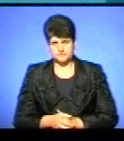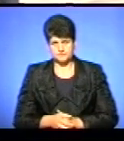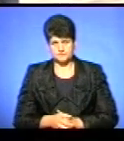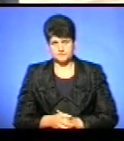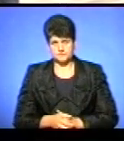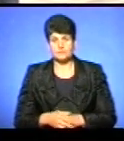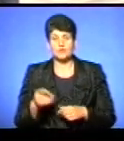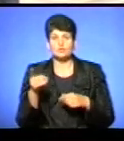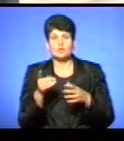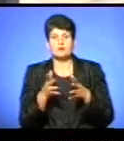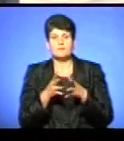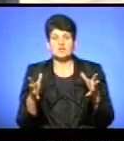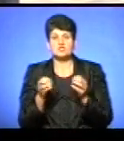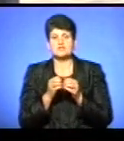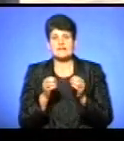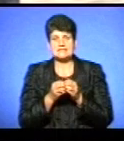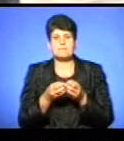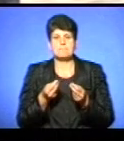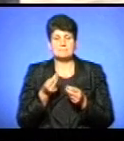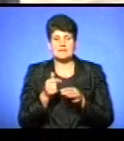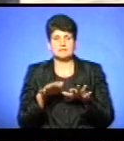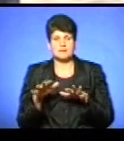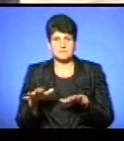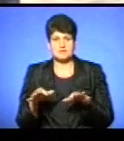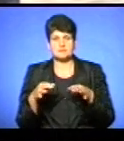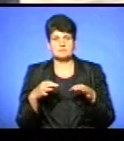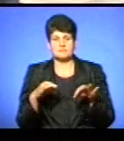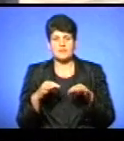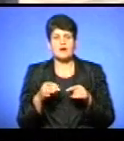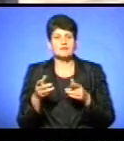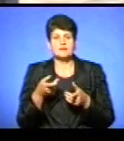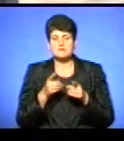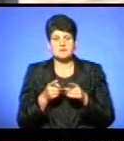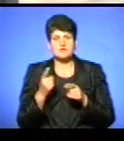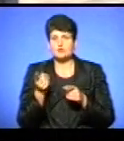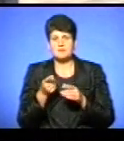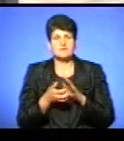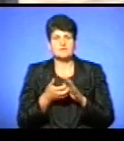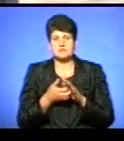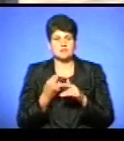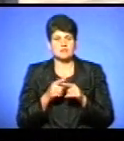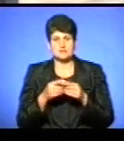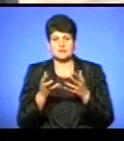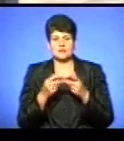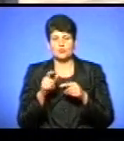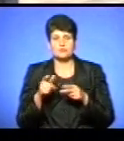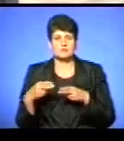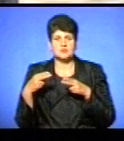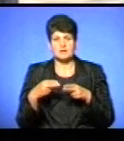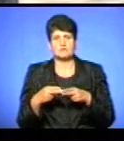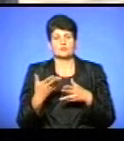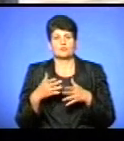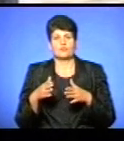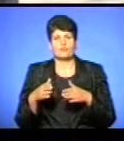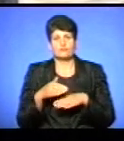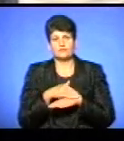В Тернополі більше 10 платних місць для паркування транспортних засобів, але, насправді, тернополянам не вистачає такої кількості, відповідно, люди заїжджають в двори, блокують